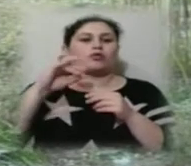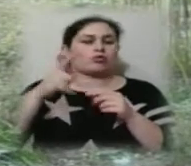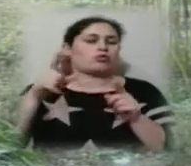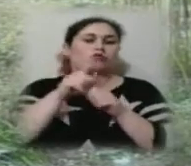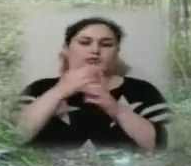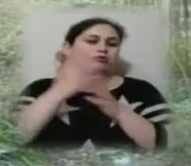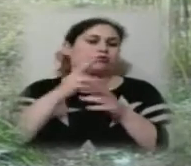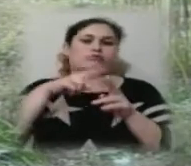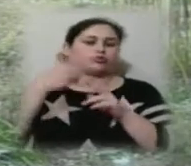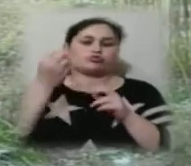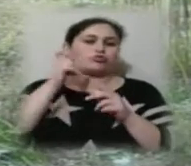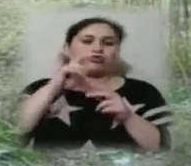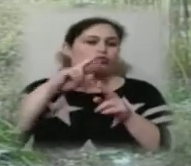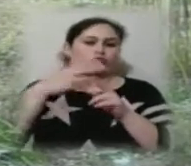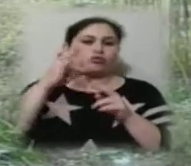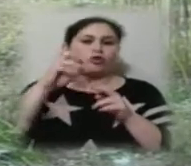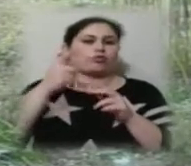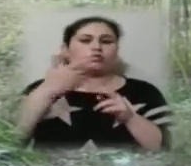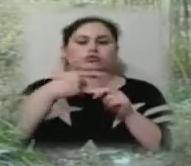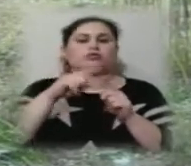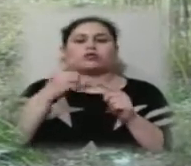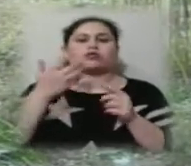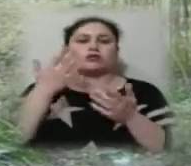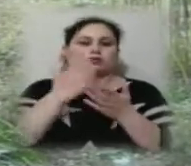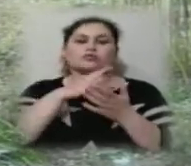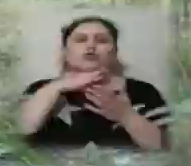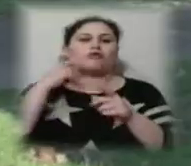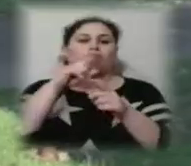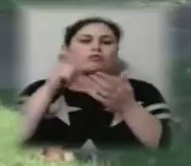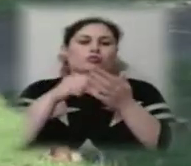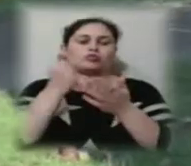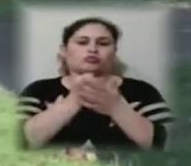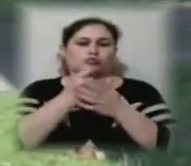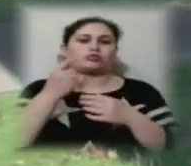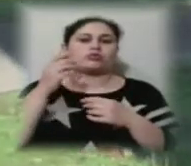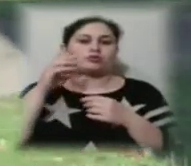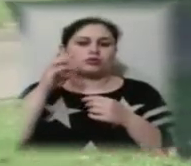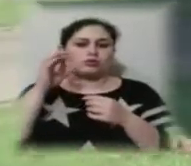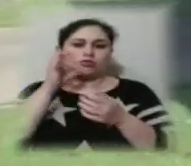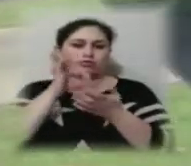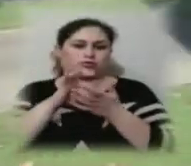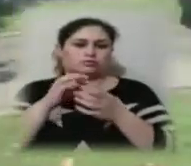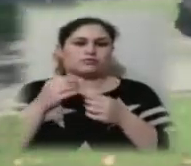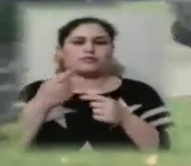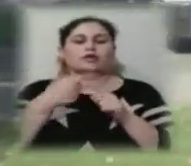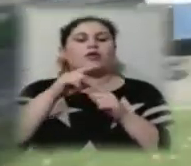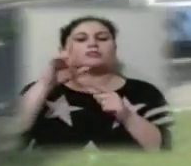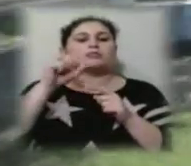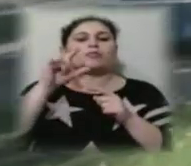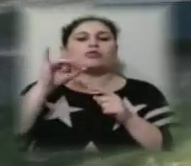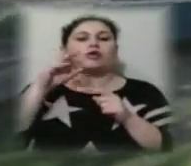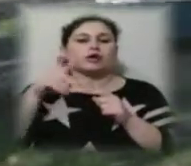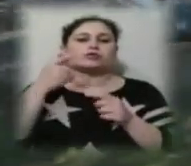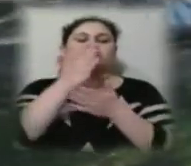погашена. Тож ми маємо дуже багато питань до Єгоро Стінова. За проєктом передбачається, що частина пасажирів з